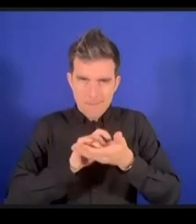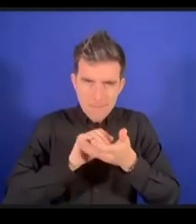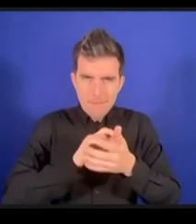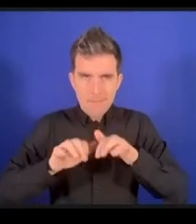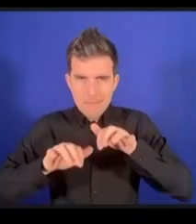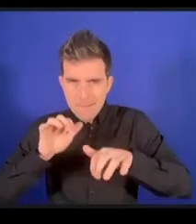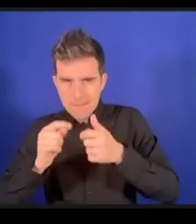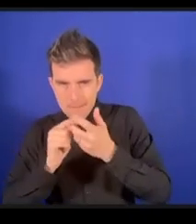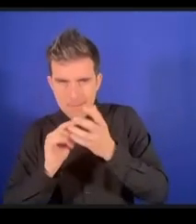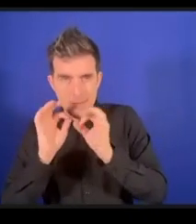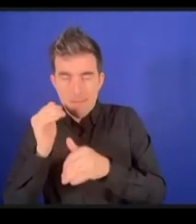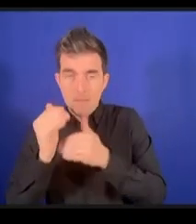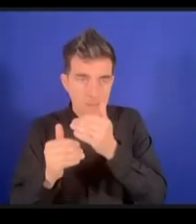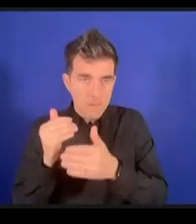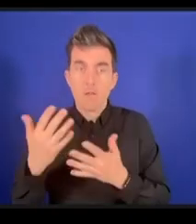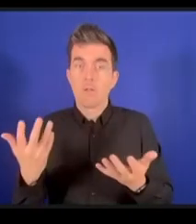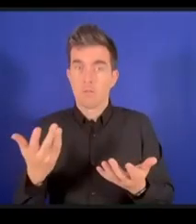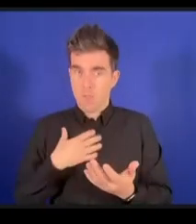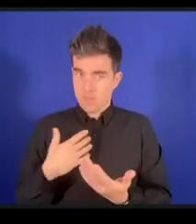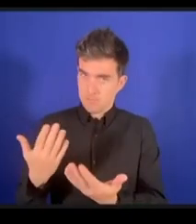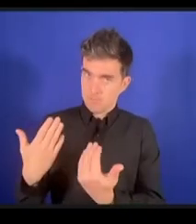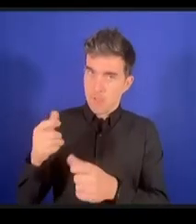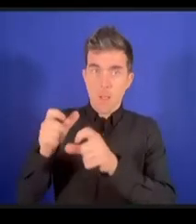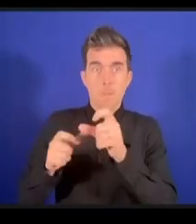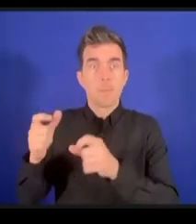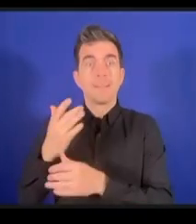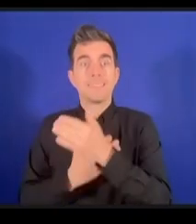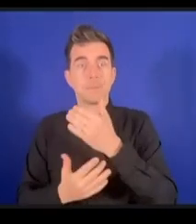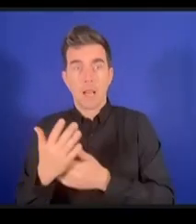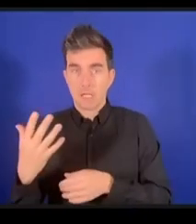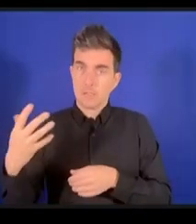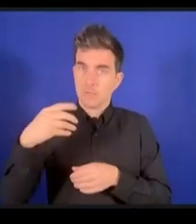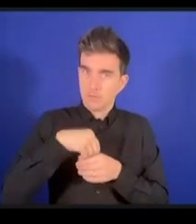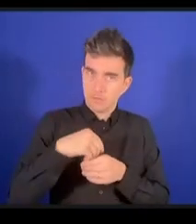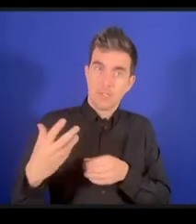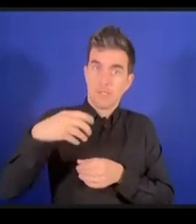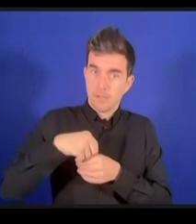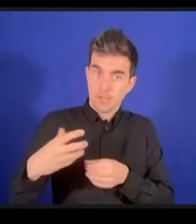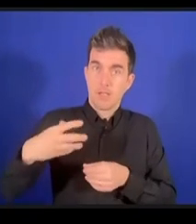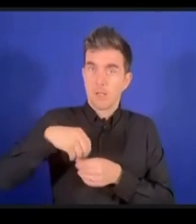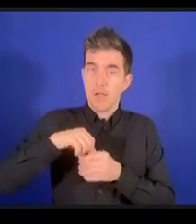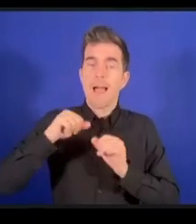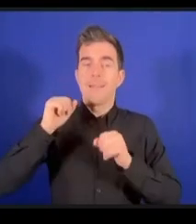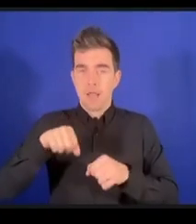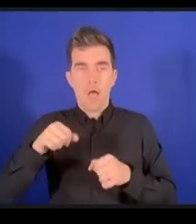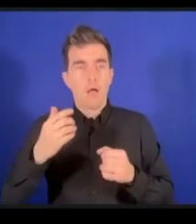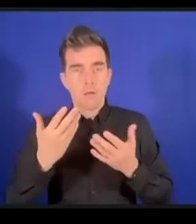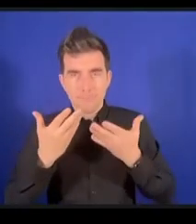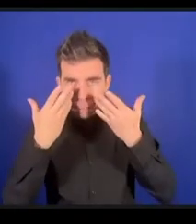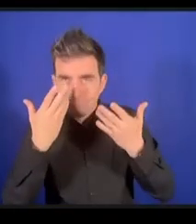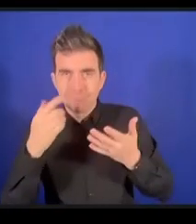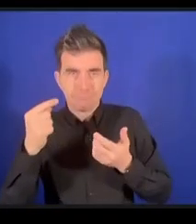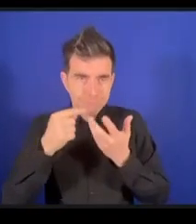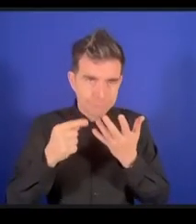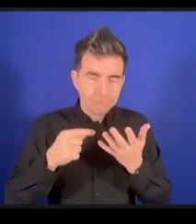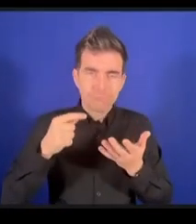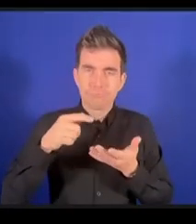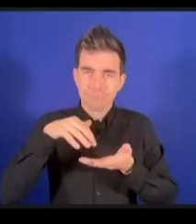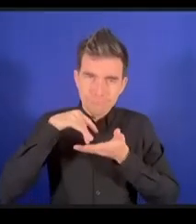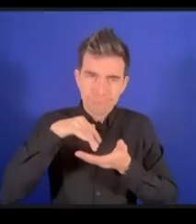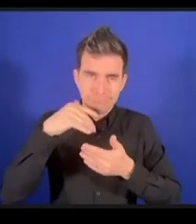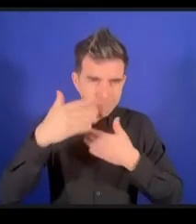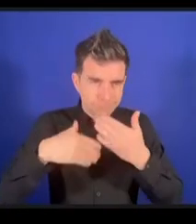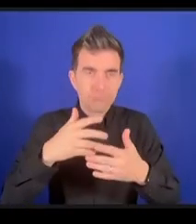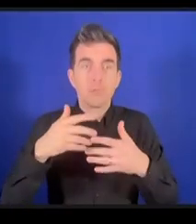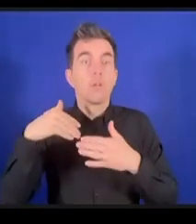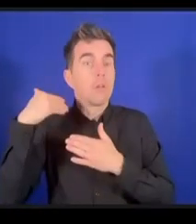s'intéresser à ces sujets d'étudier de faire ces études là et de travailler dans